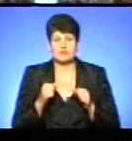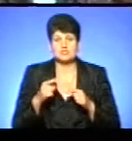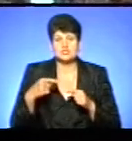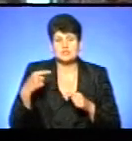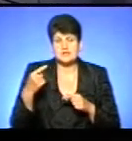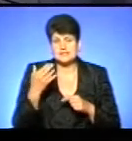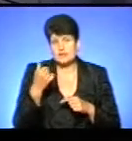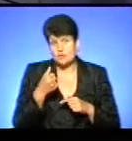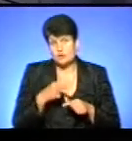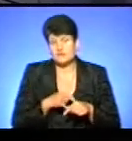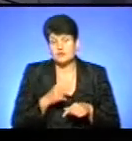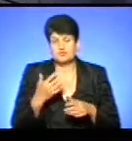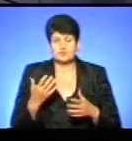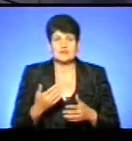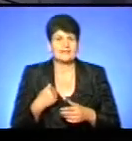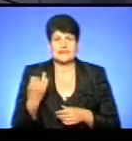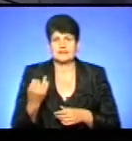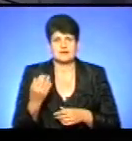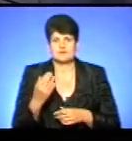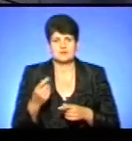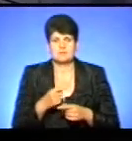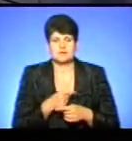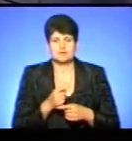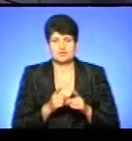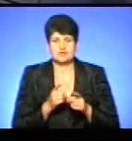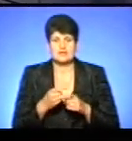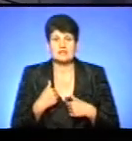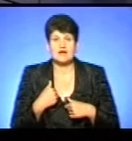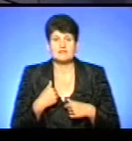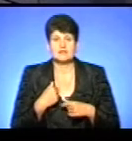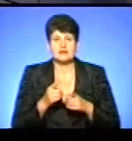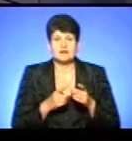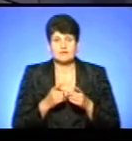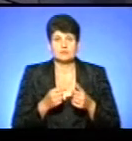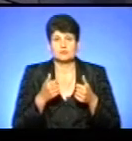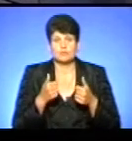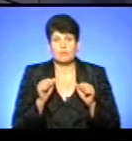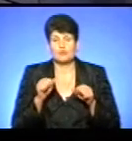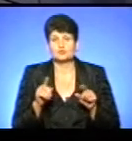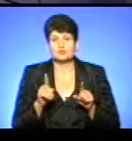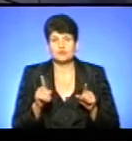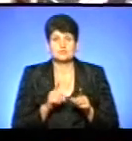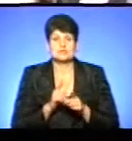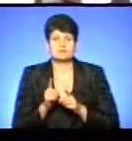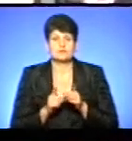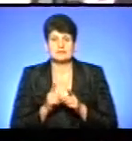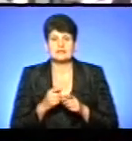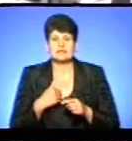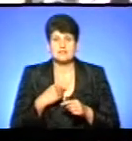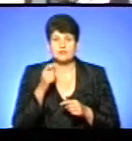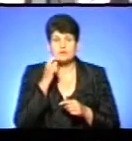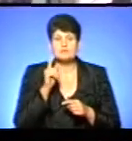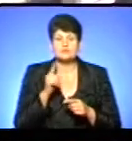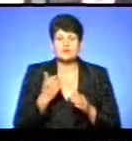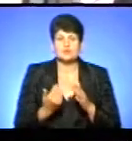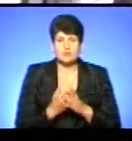років то ще почуємо. Я не цікався медичної реформи. Я від реформи в захваті. Хоч щось і здвинеться. Нашим українцям, що не нове,